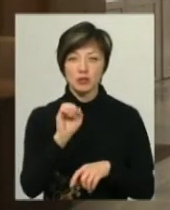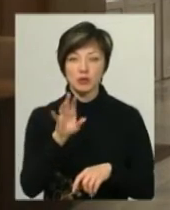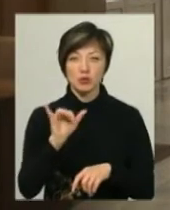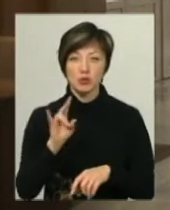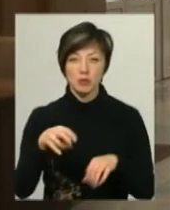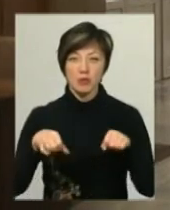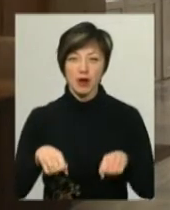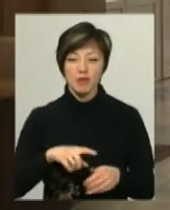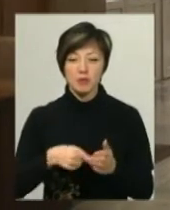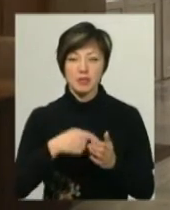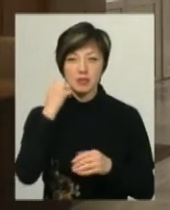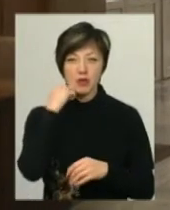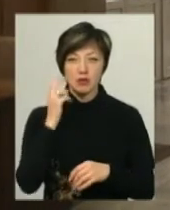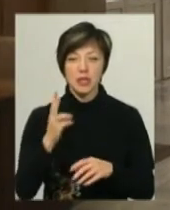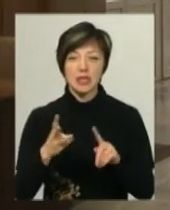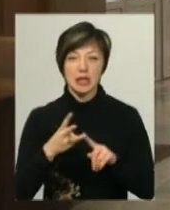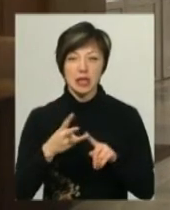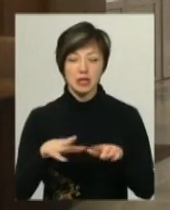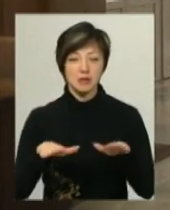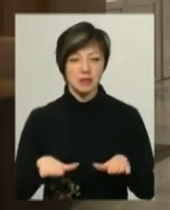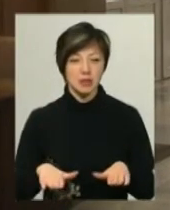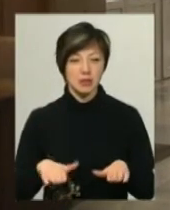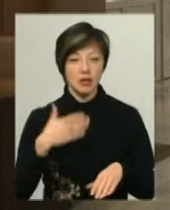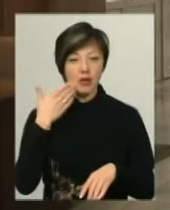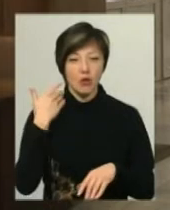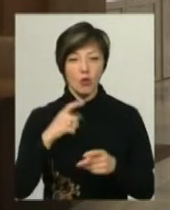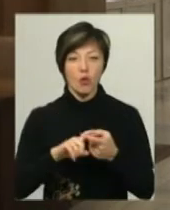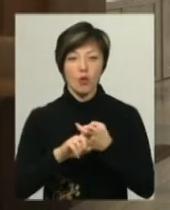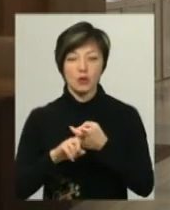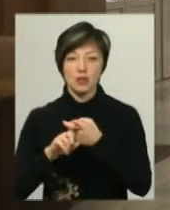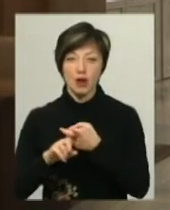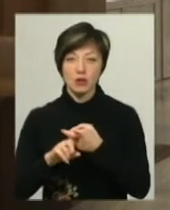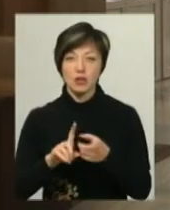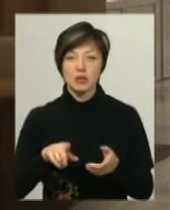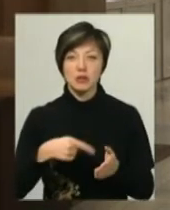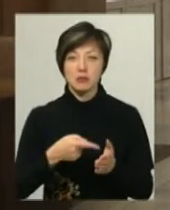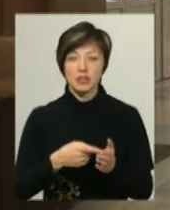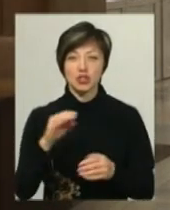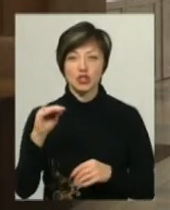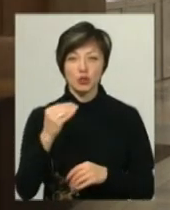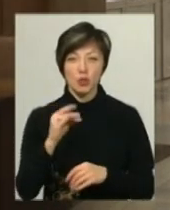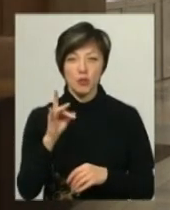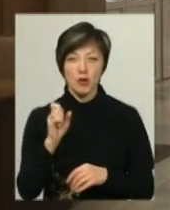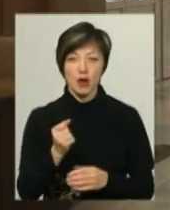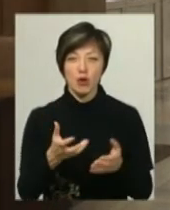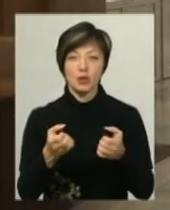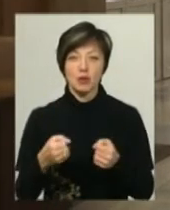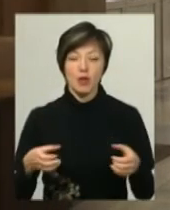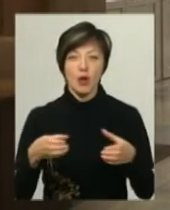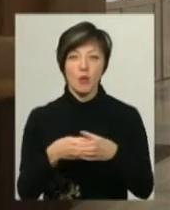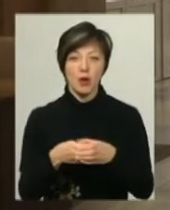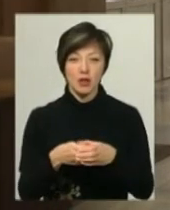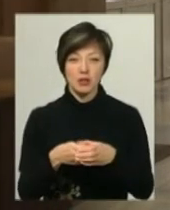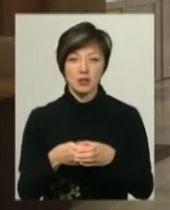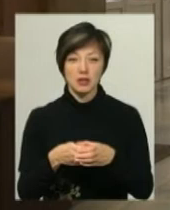Староконстантинова. І третє місце з легкого контакту з міста Житомира отримала команда